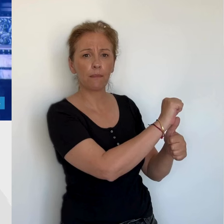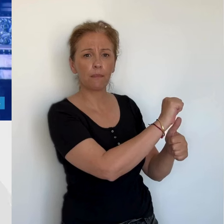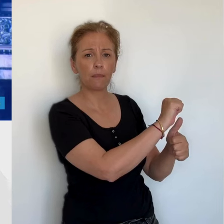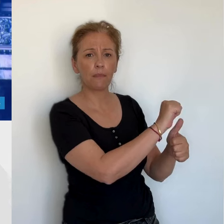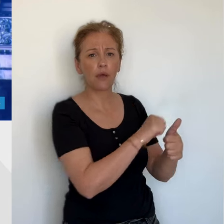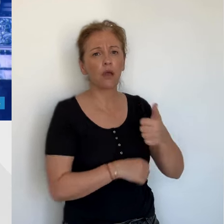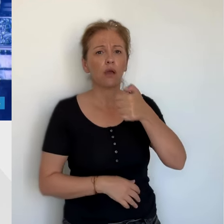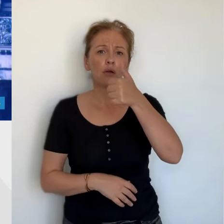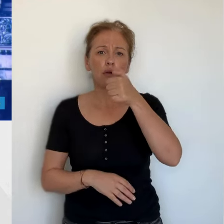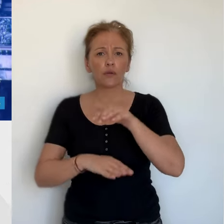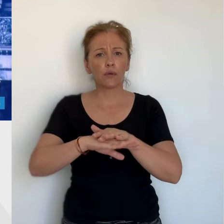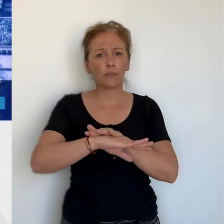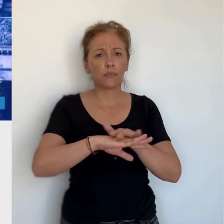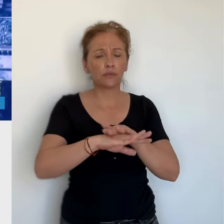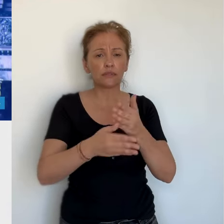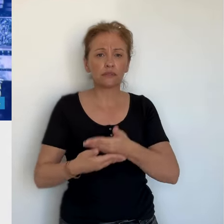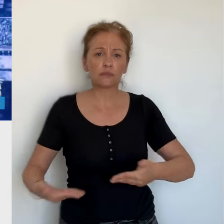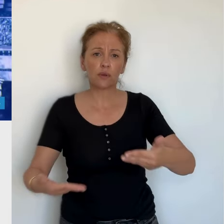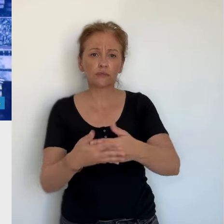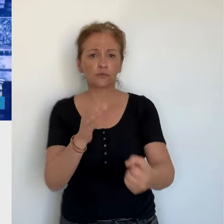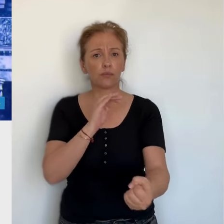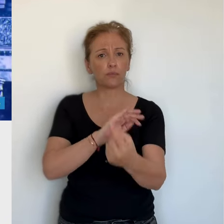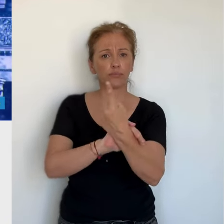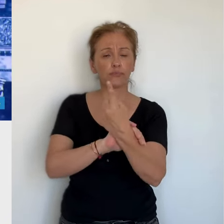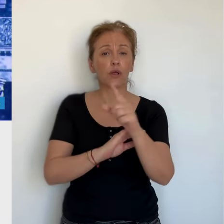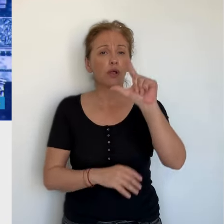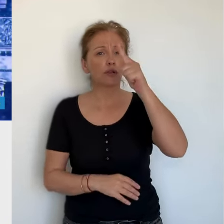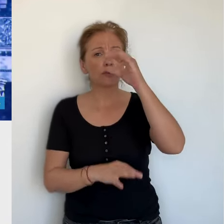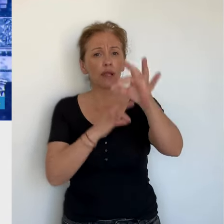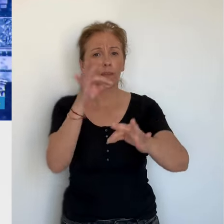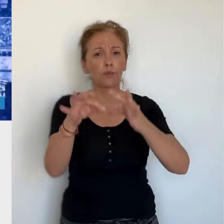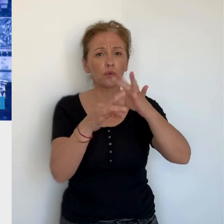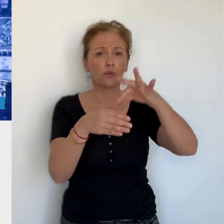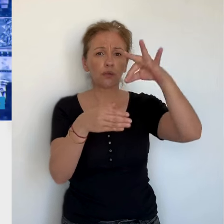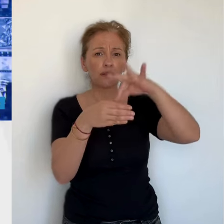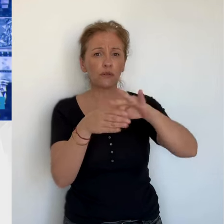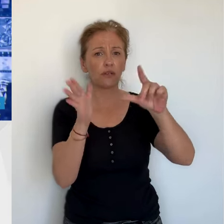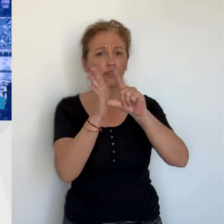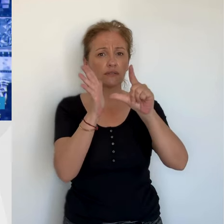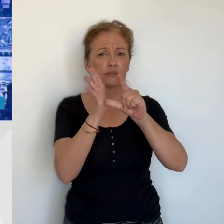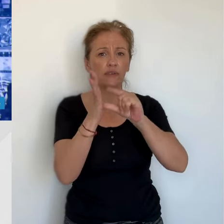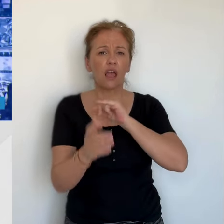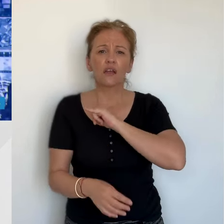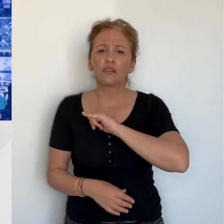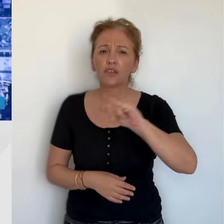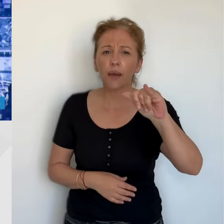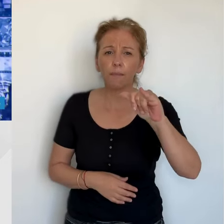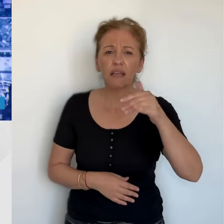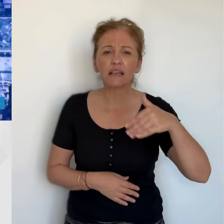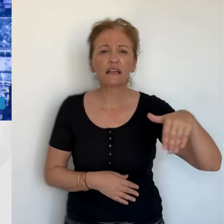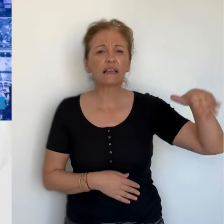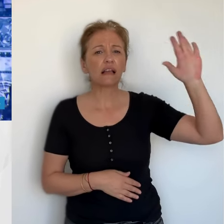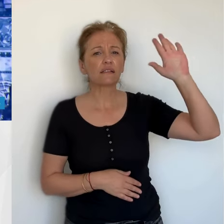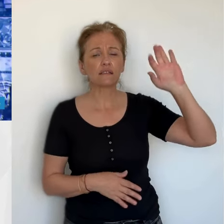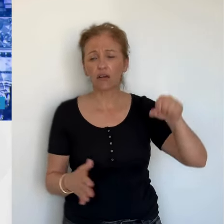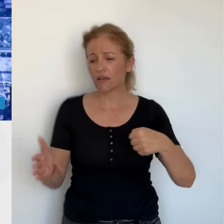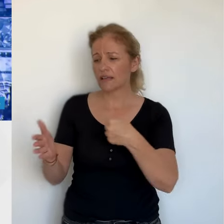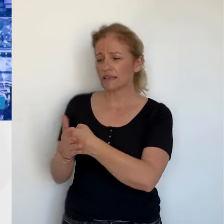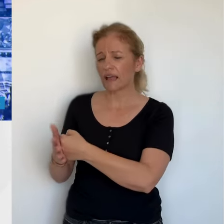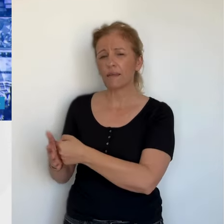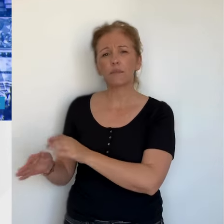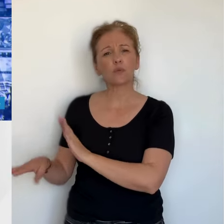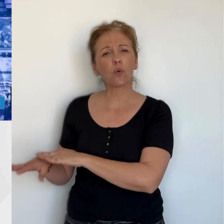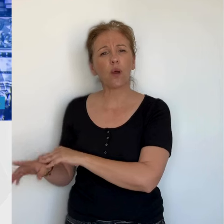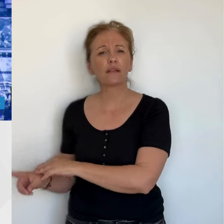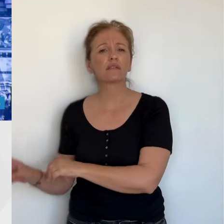continue de déferler sur le territoire. Un fait politique majeur en Corse, c'est inédit. Jamais un candidat d'extrême droite n'avait été représenté pour